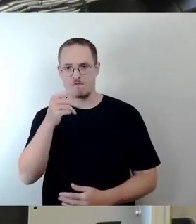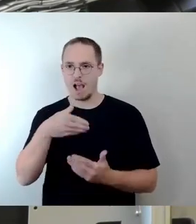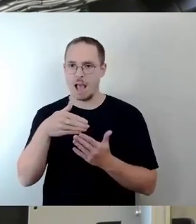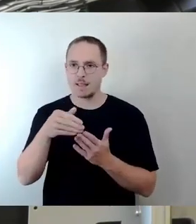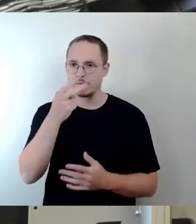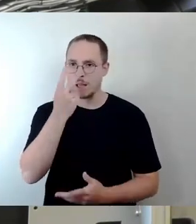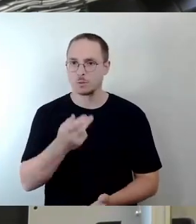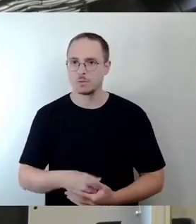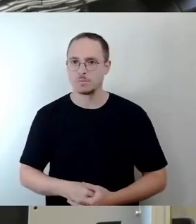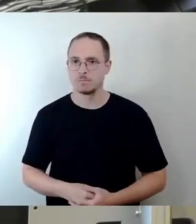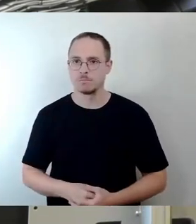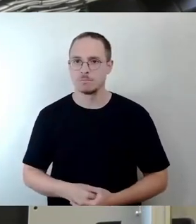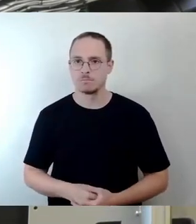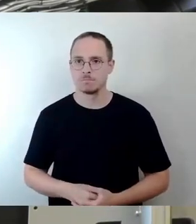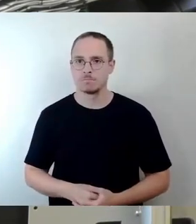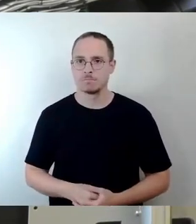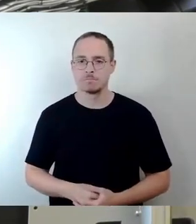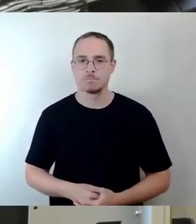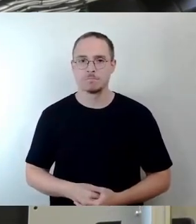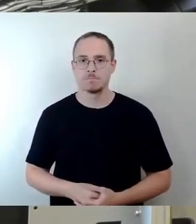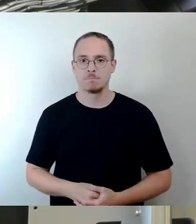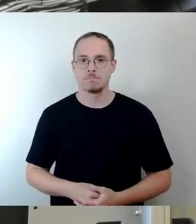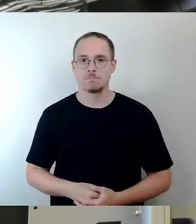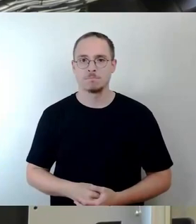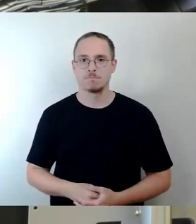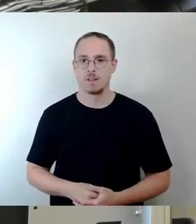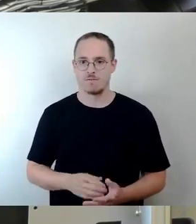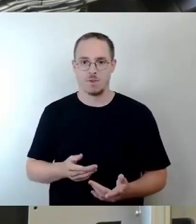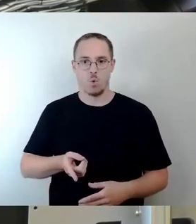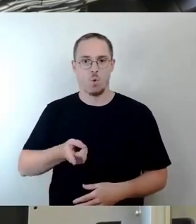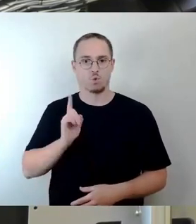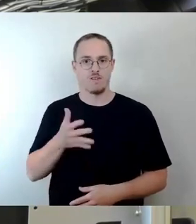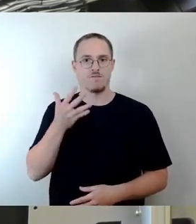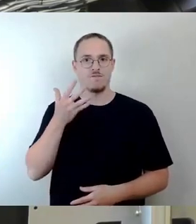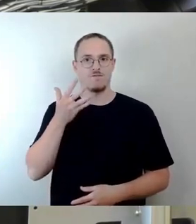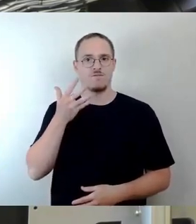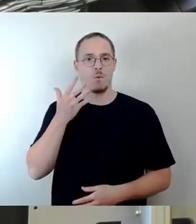Reduzierung auf 150.000 Pendler bis 2035 völlig unrealistisch.